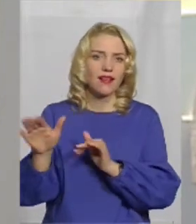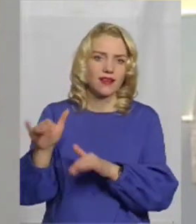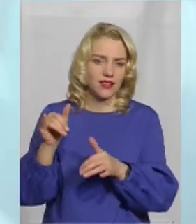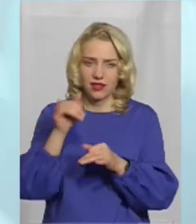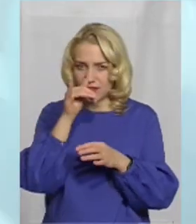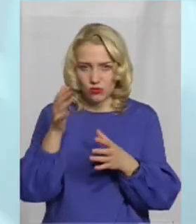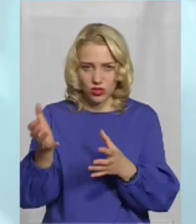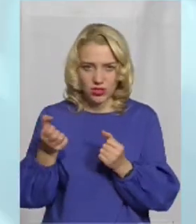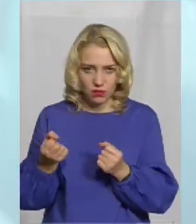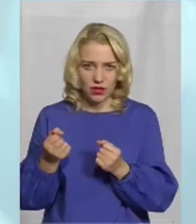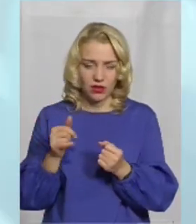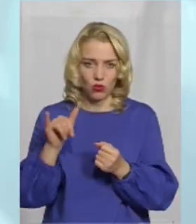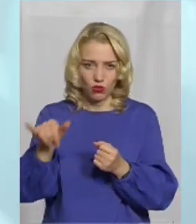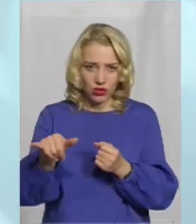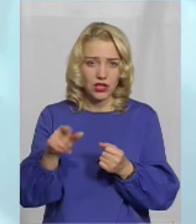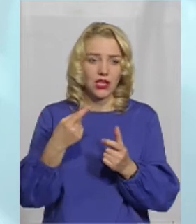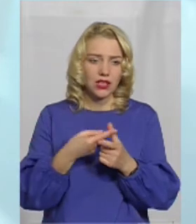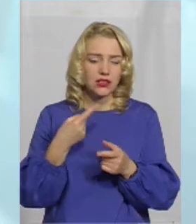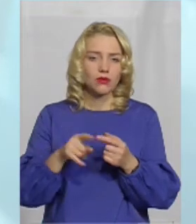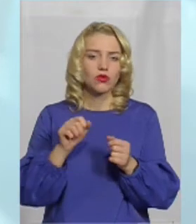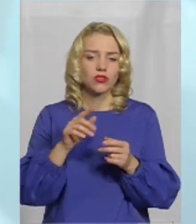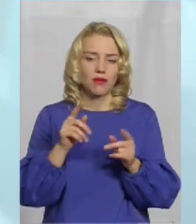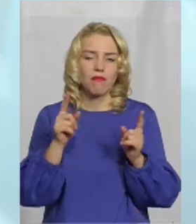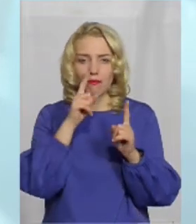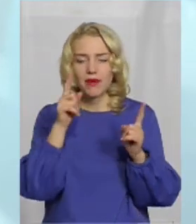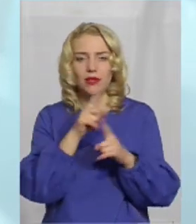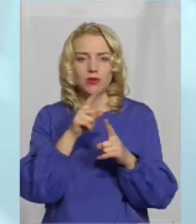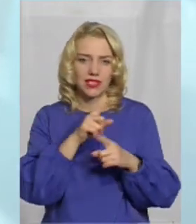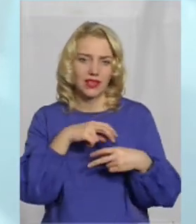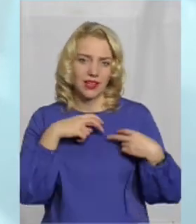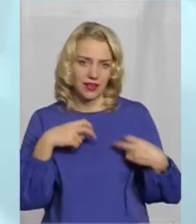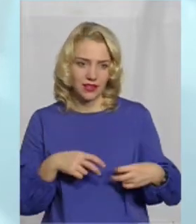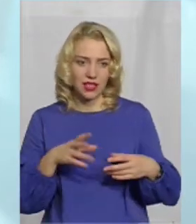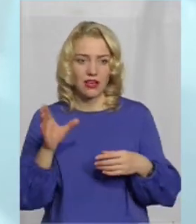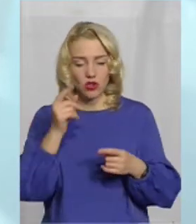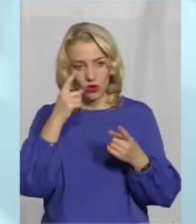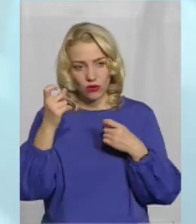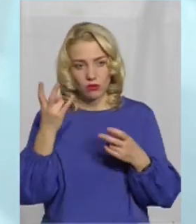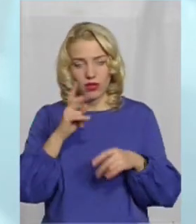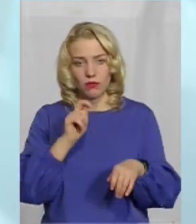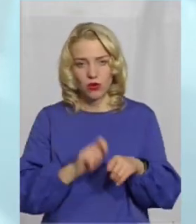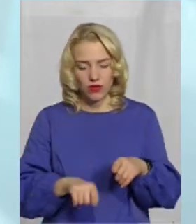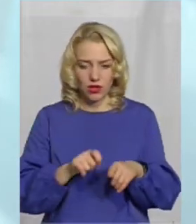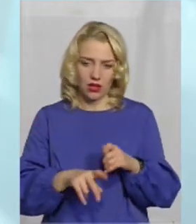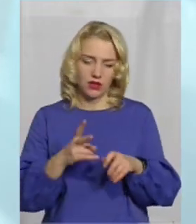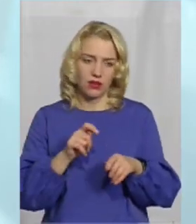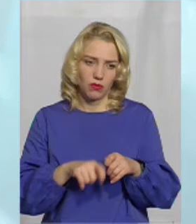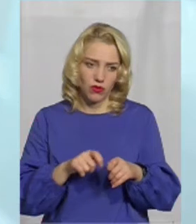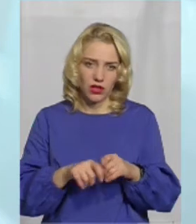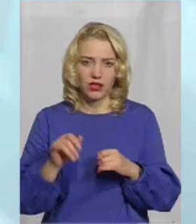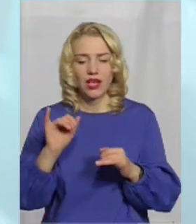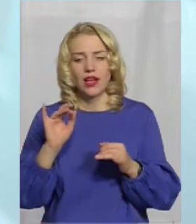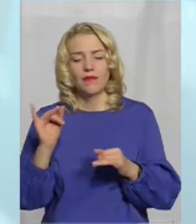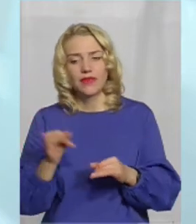То таким чином можна мінімізувати, бо дай ризики. Ну і, звичайно, всю інформацію потрібно перевіряти. Перевіряйте історію